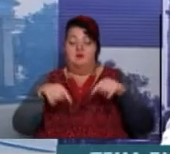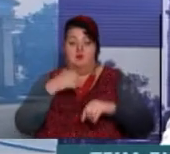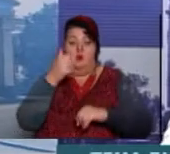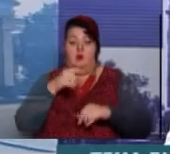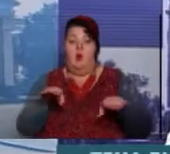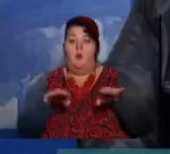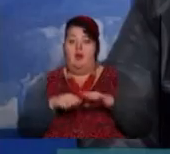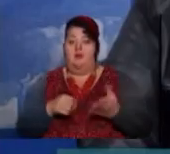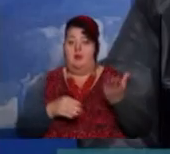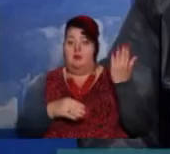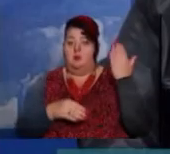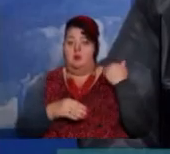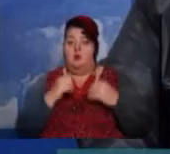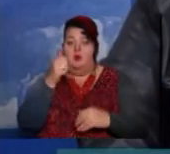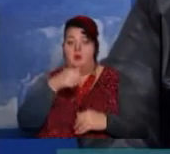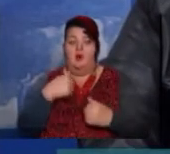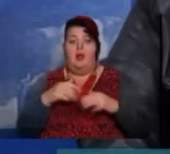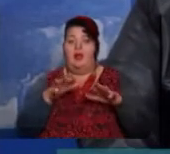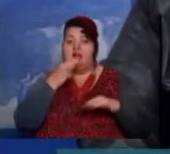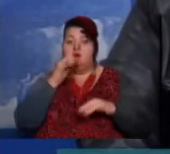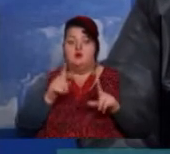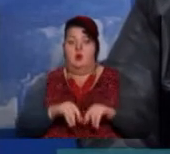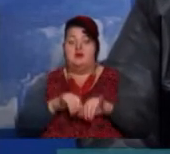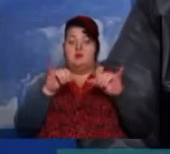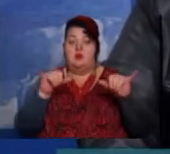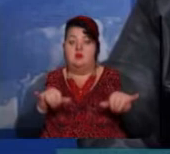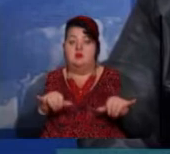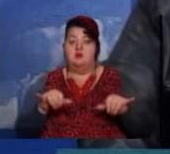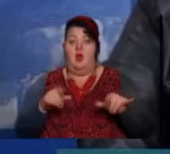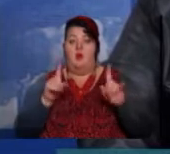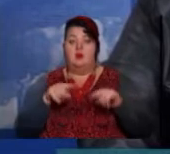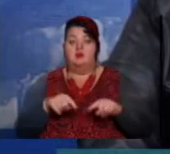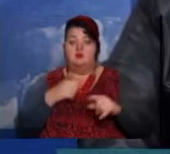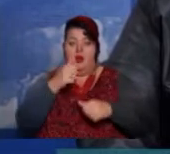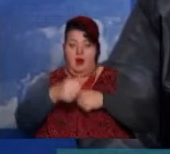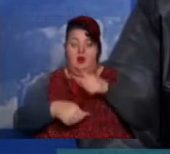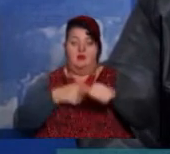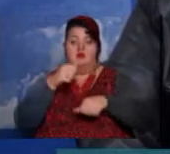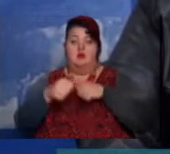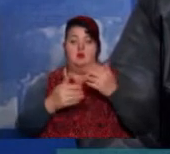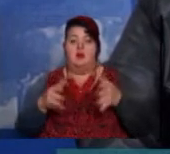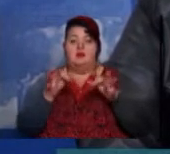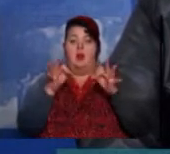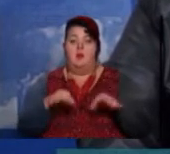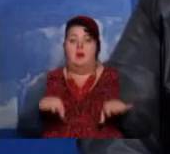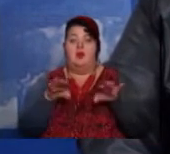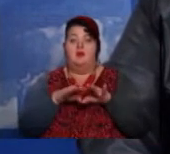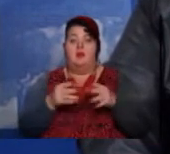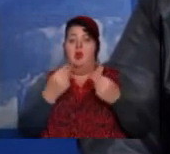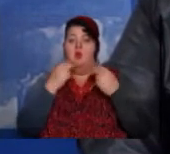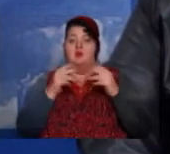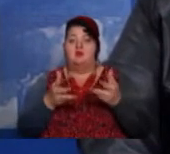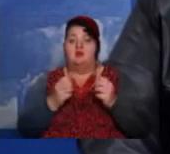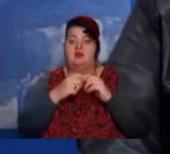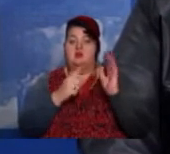порівнянні з минулим? Я не скажу, що збільшилось, тому що з року в року, якщо правильно спілкуватися, краще взяти 16 і